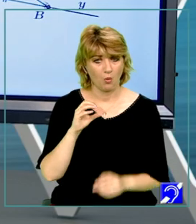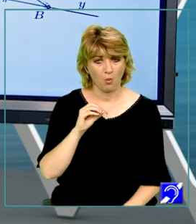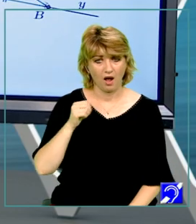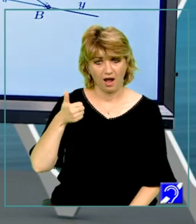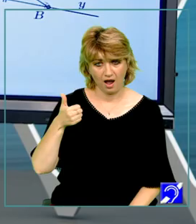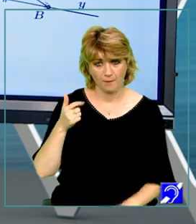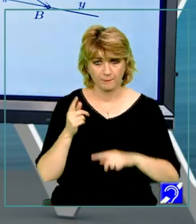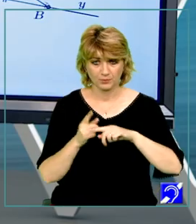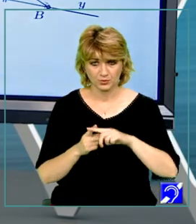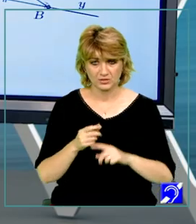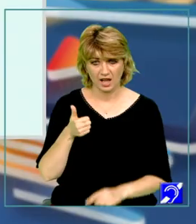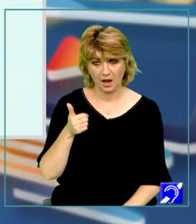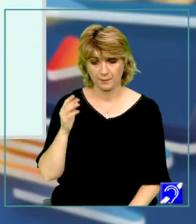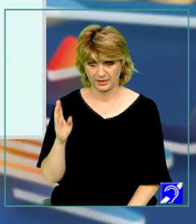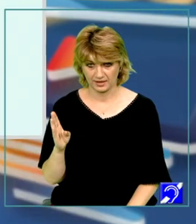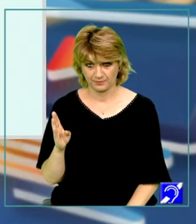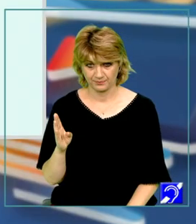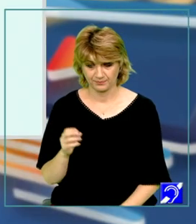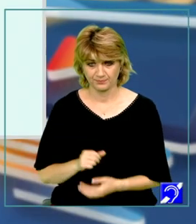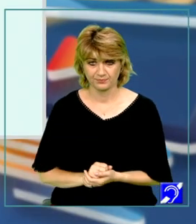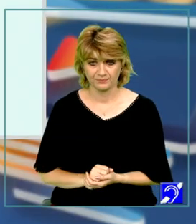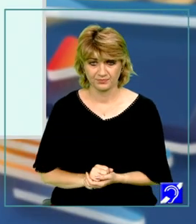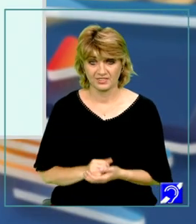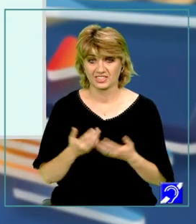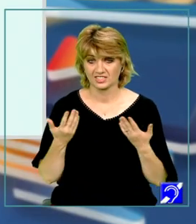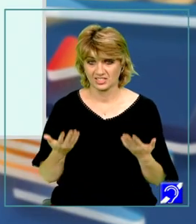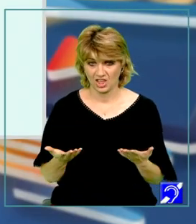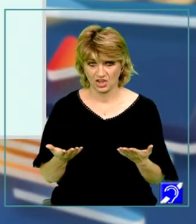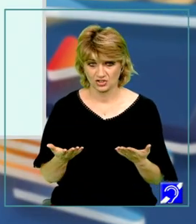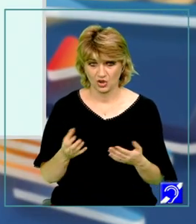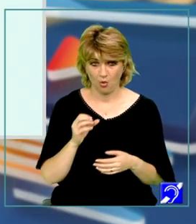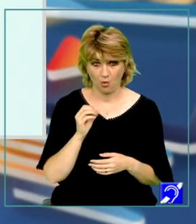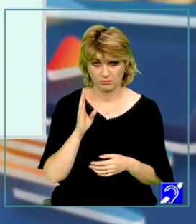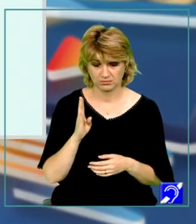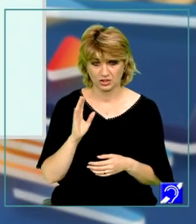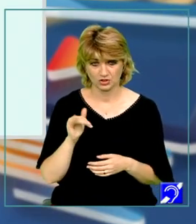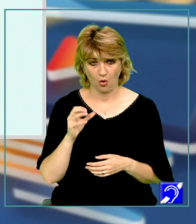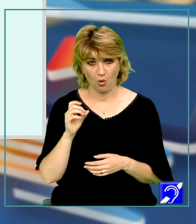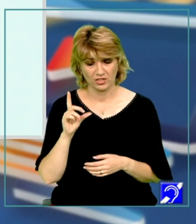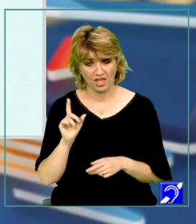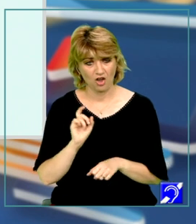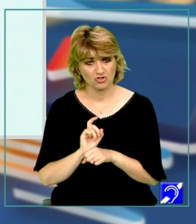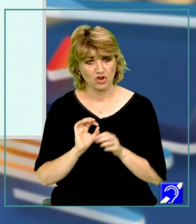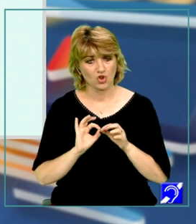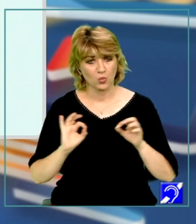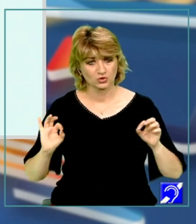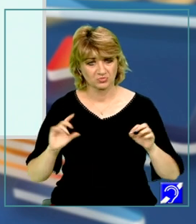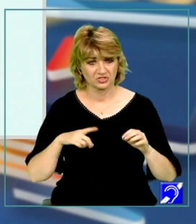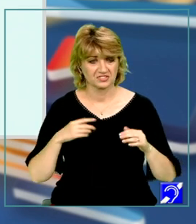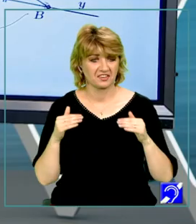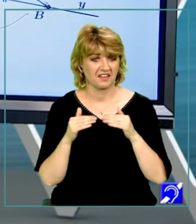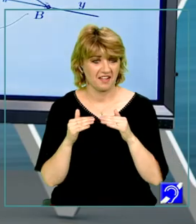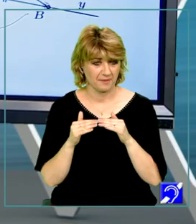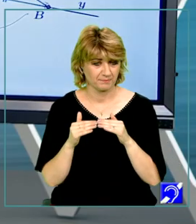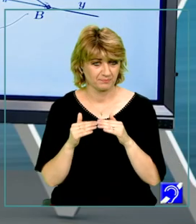O, A plus A, B, deci O, D și O, B au aceiași lungime și sunt congruente.